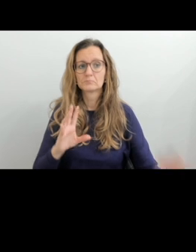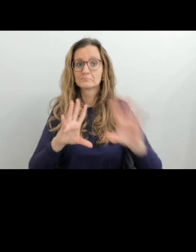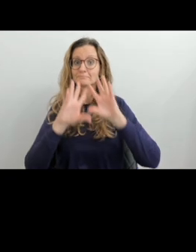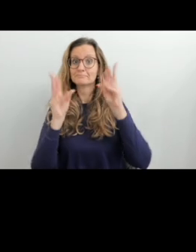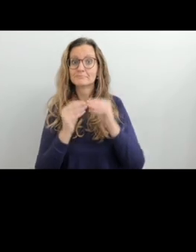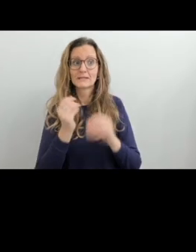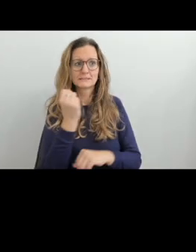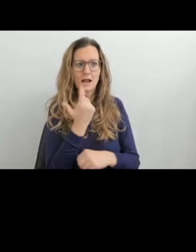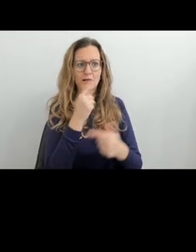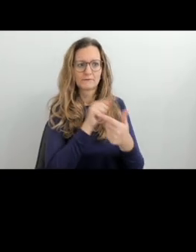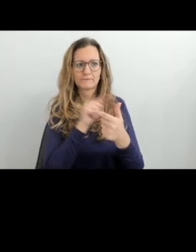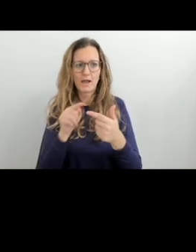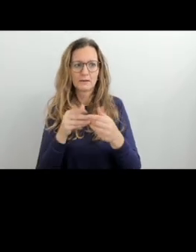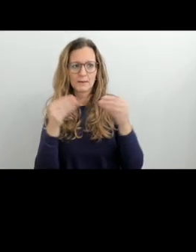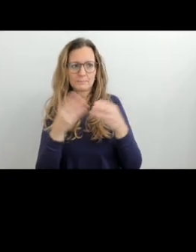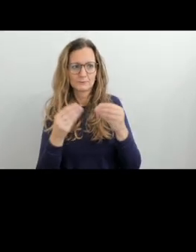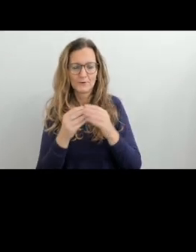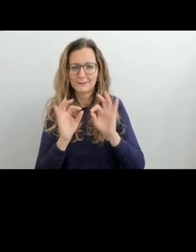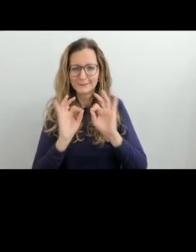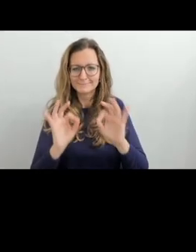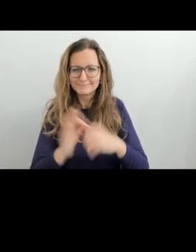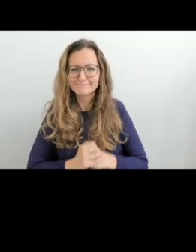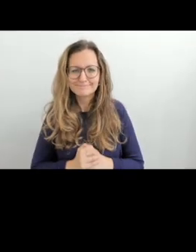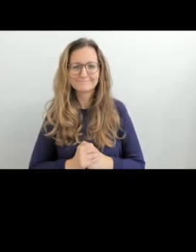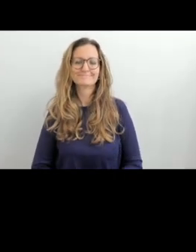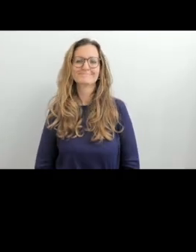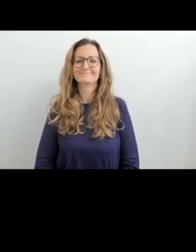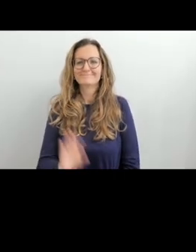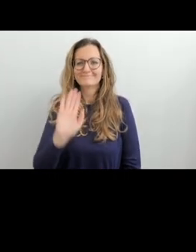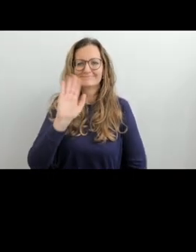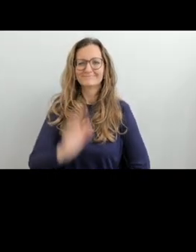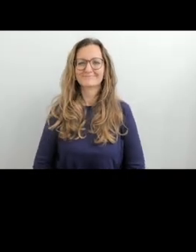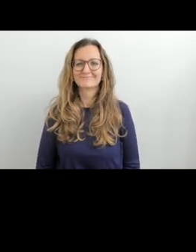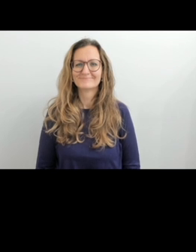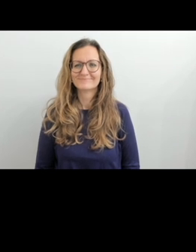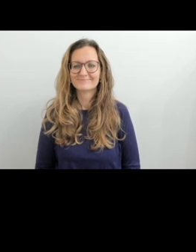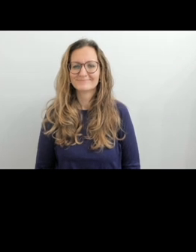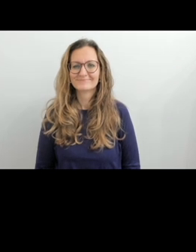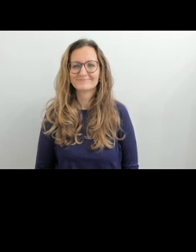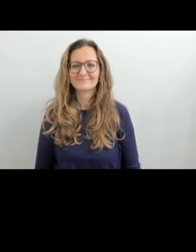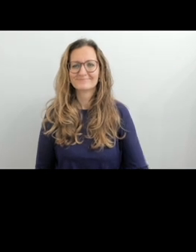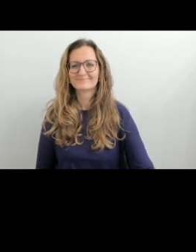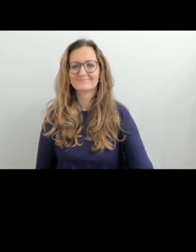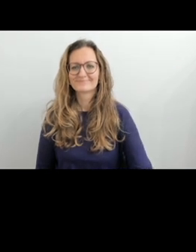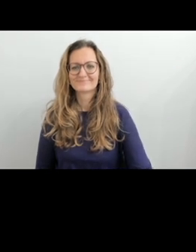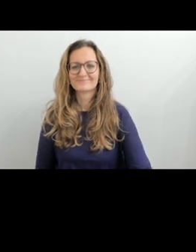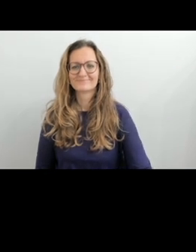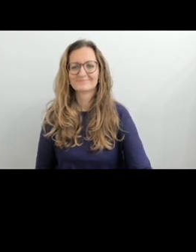To je ode mě nyní vše. Popsala jsem základně oba díly naší publikace a loučím se s vámi.